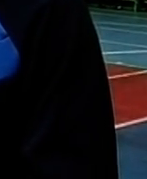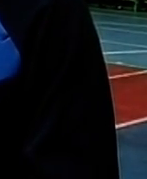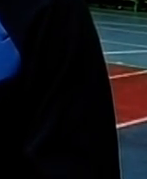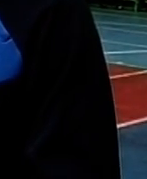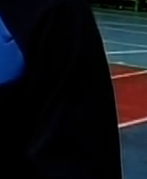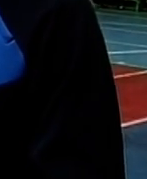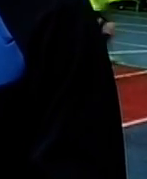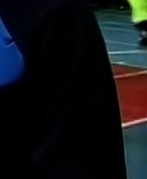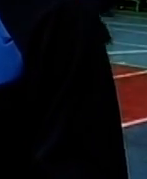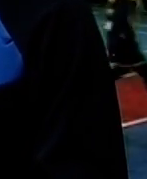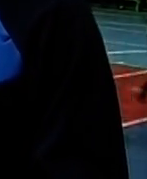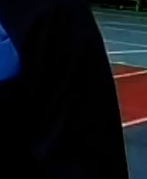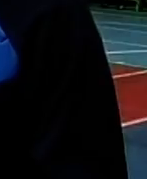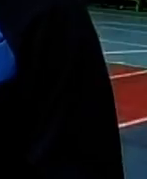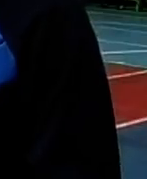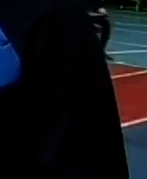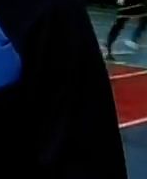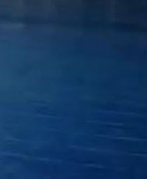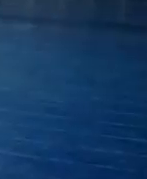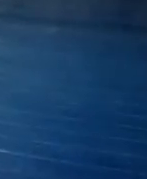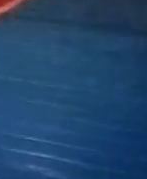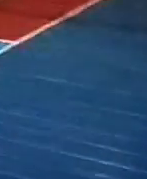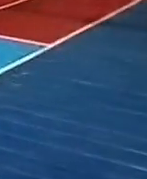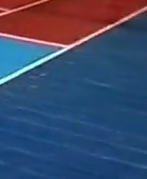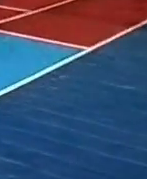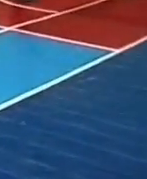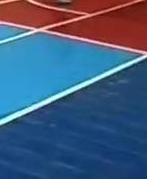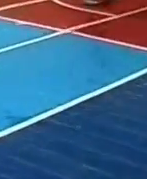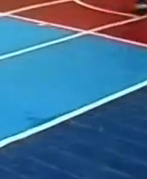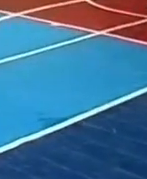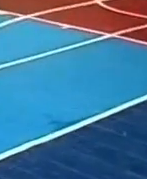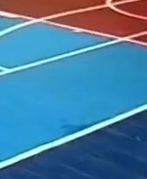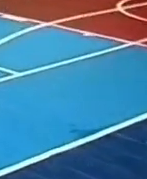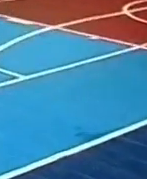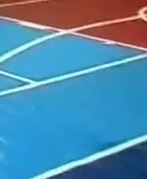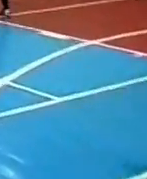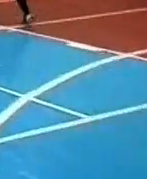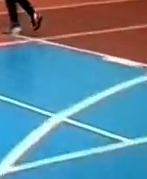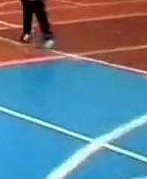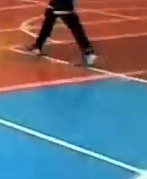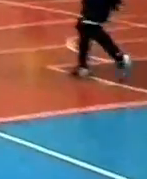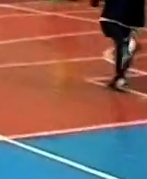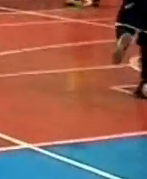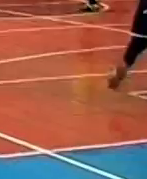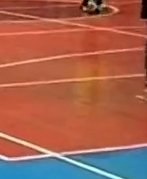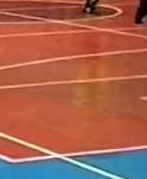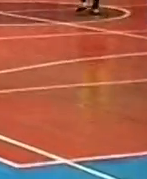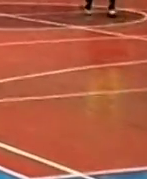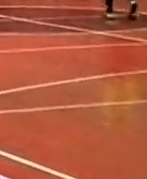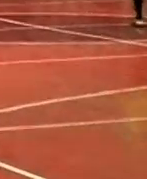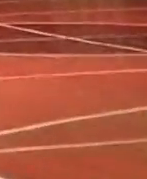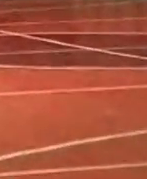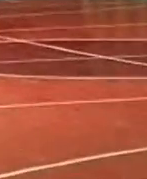ми там підсмотріли. І з кожним рівнем турнір розсюється. Юні футболісти зі Спартаківської спортшколи стали бронзовими призерами турніру.